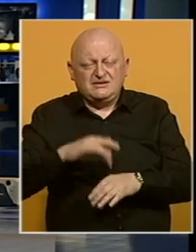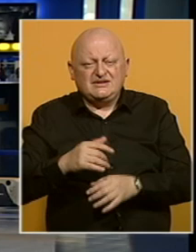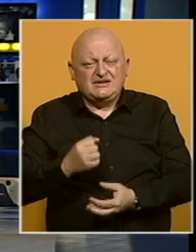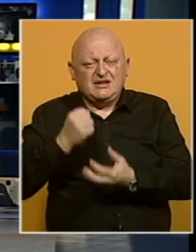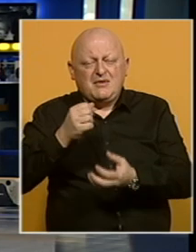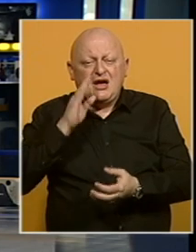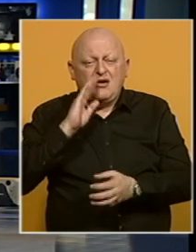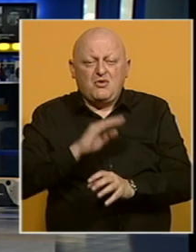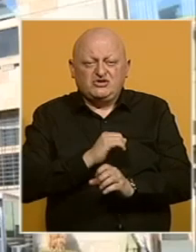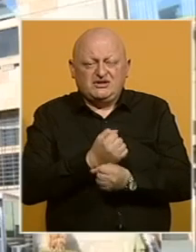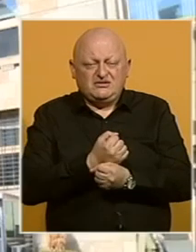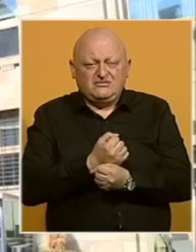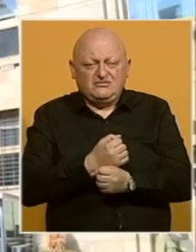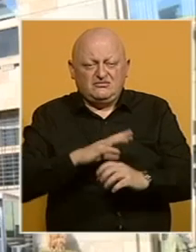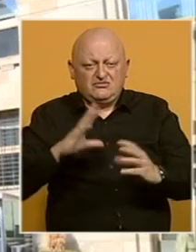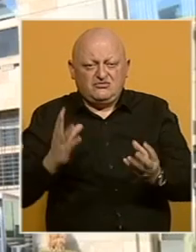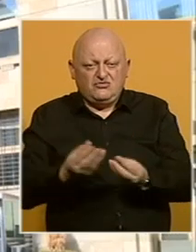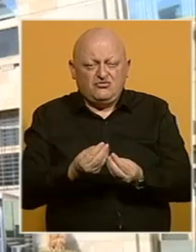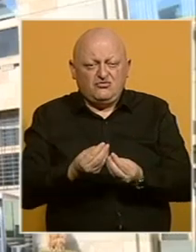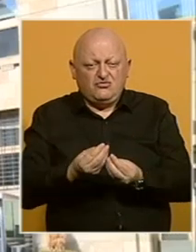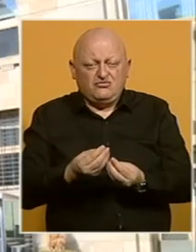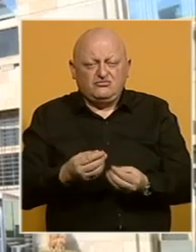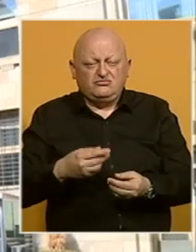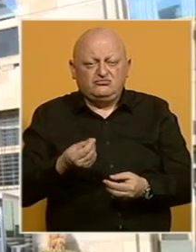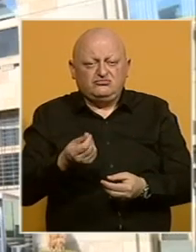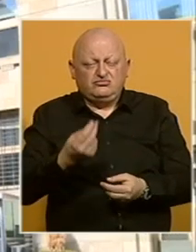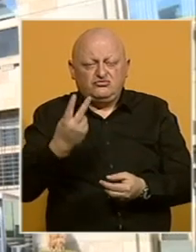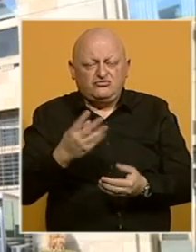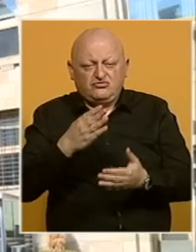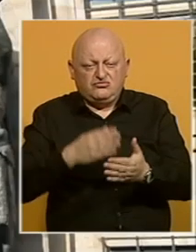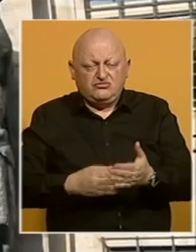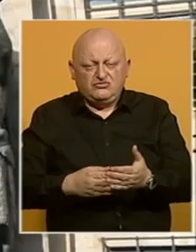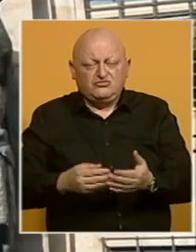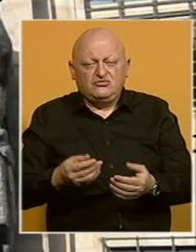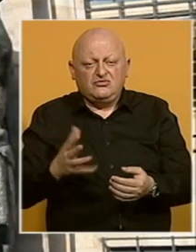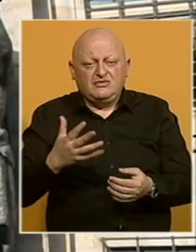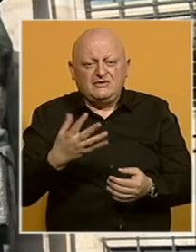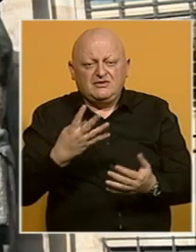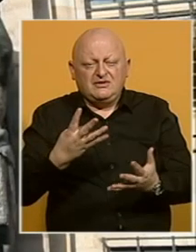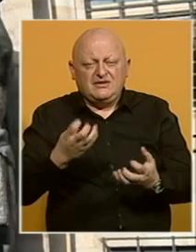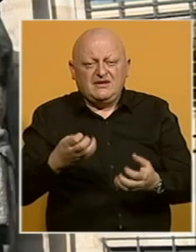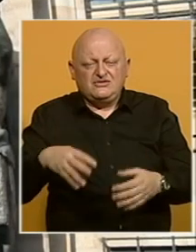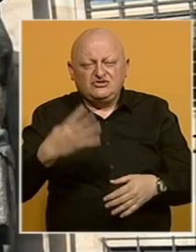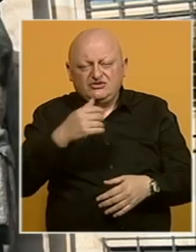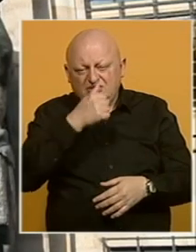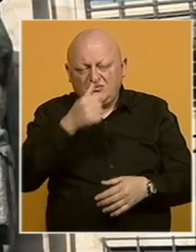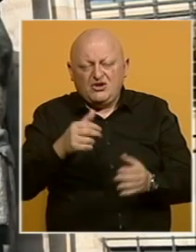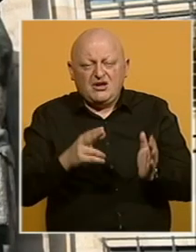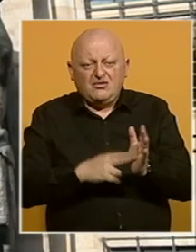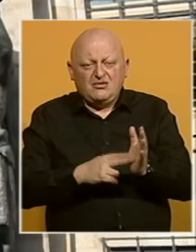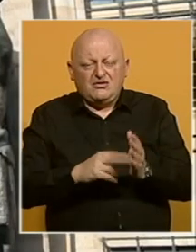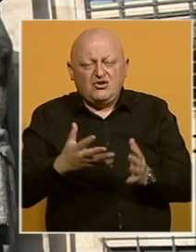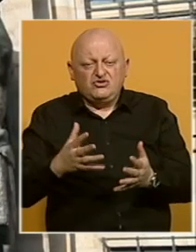banka Bosne i Hercegovine. Ukupni tekući transferi u drugom kvartalu iznosili su oko 904 miliona maraka,